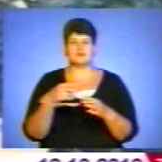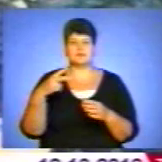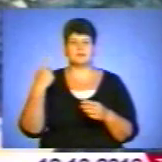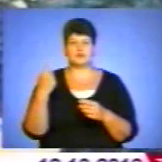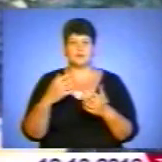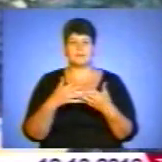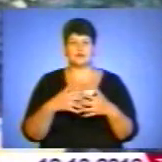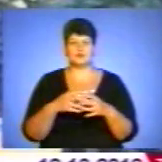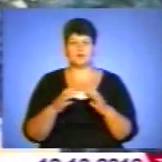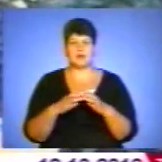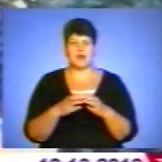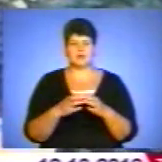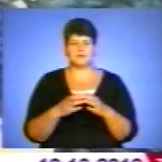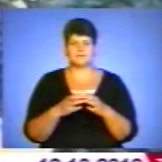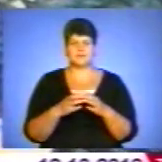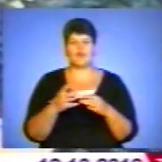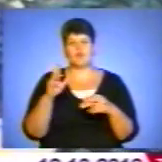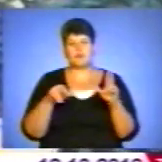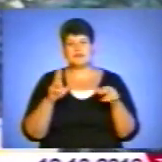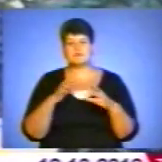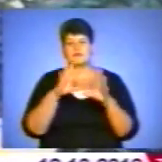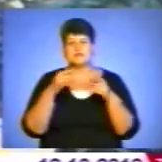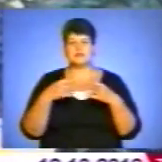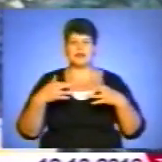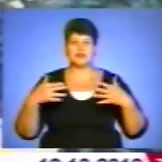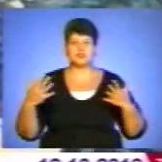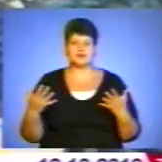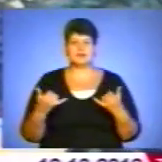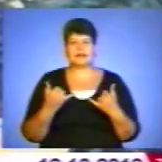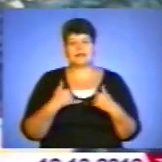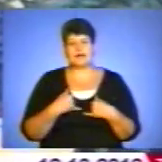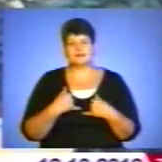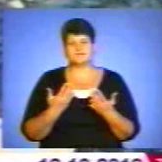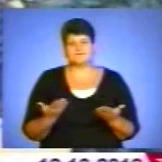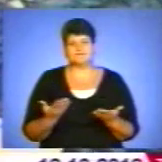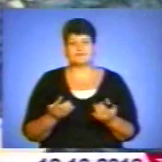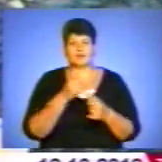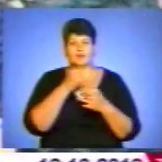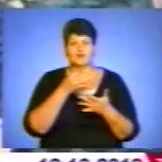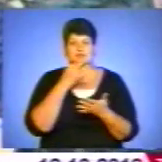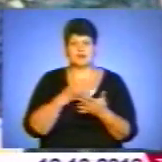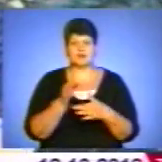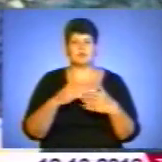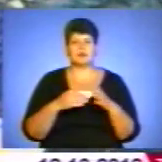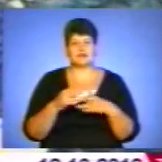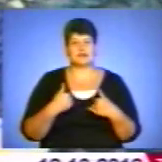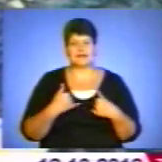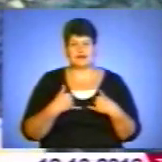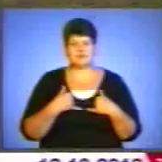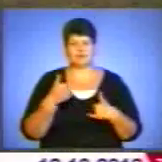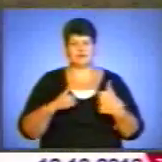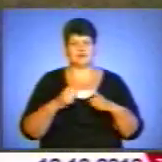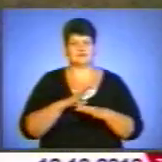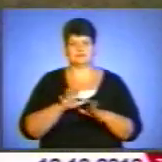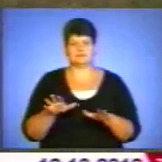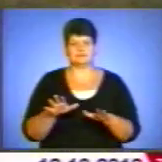механізованої бригади. В принципі, всі решта для нас, ну, не можна сказати, але практично вони конкуренції нам ніякого не складали.